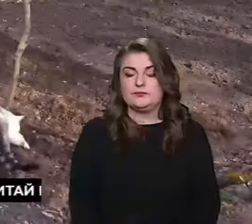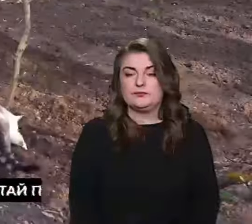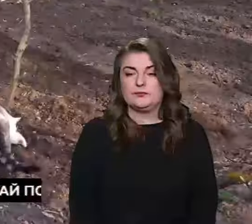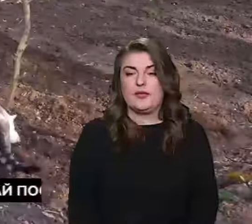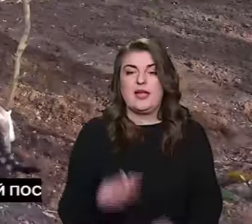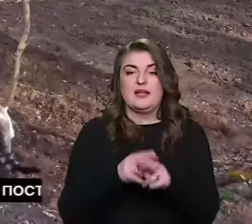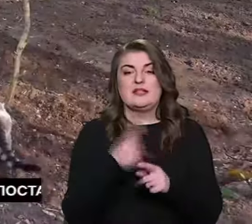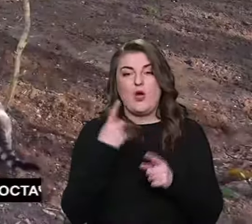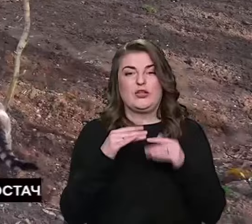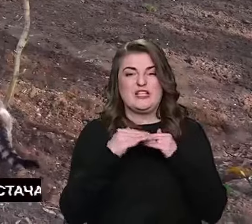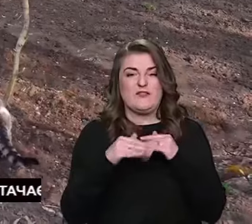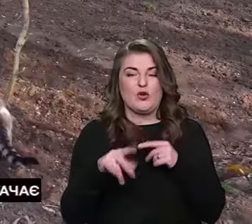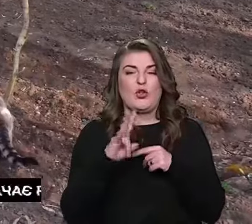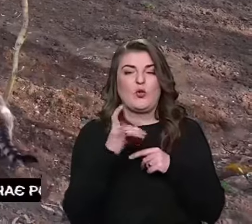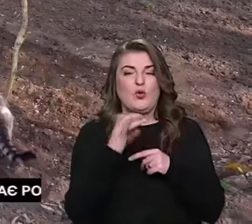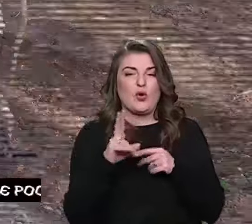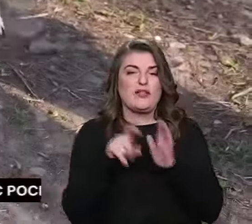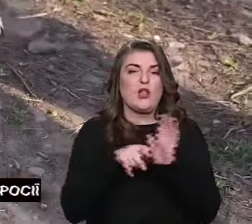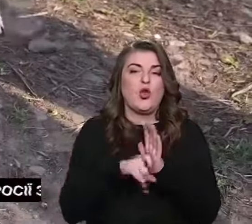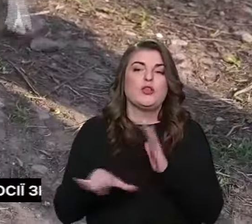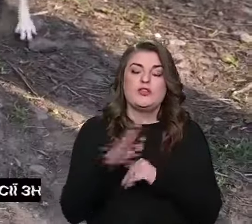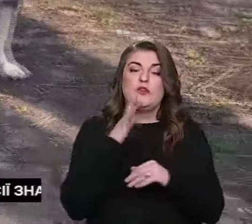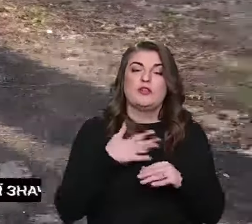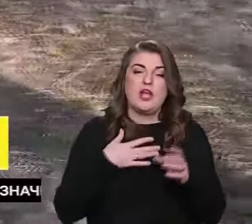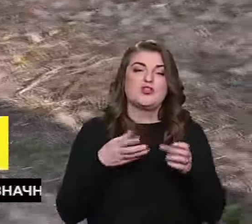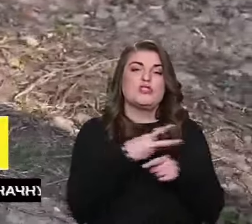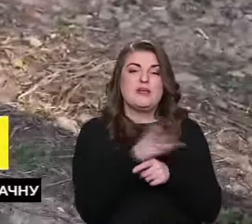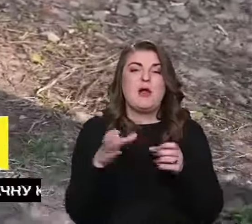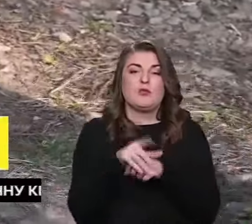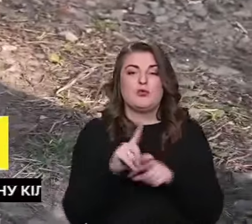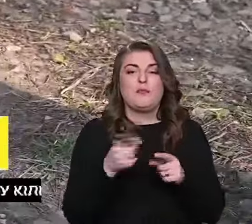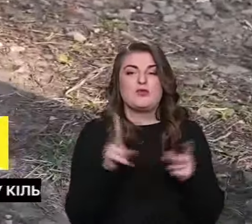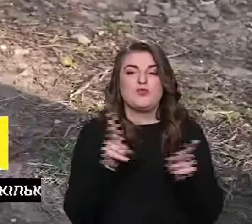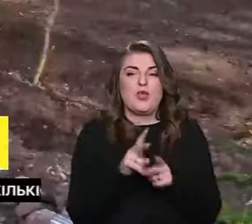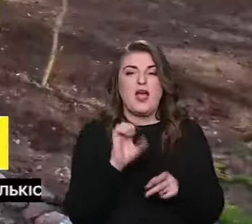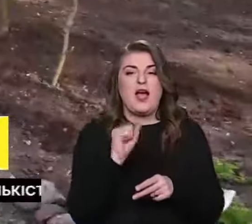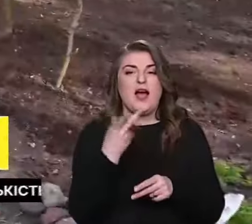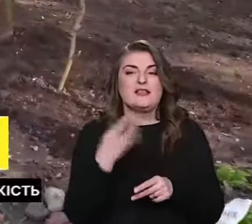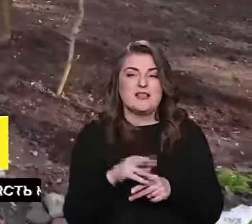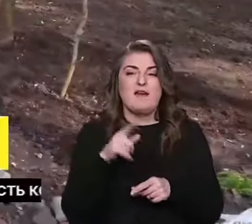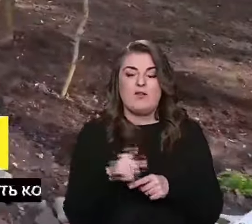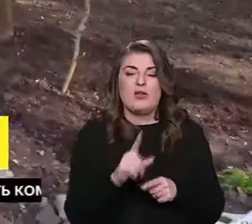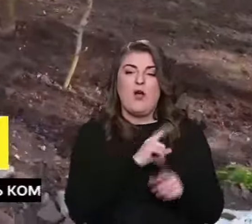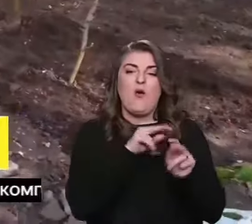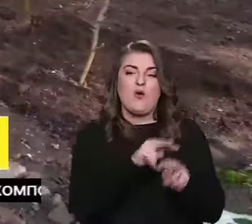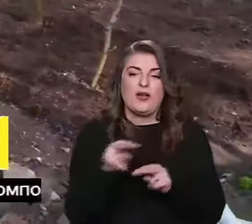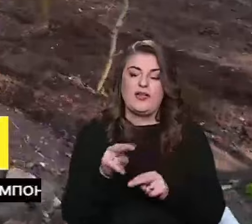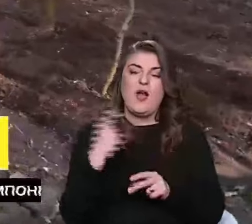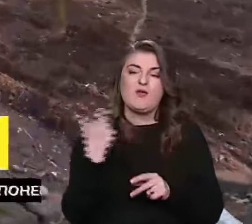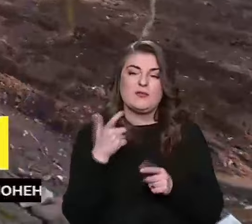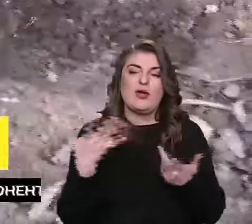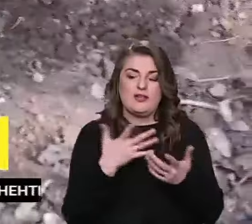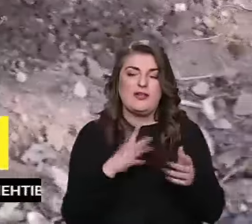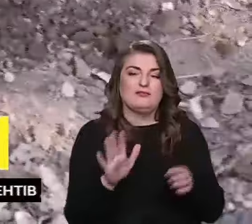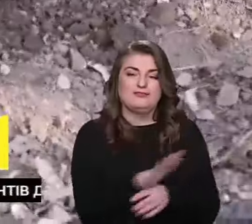Це один з дворів у Нью-Йорку, що на Донеччині. Нашу знімальну групу тут першою зустрічає Ася. Вона охороняє господинь, які